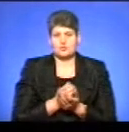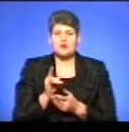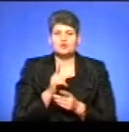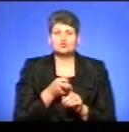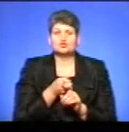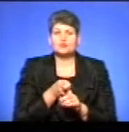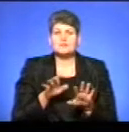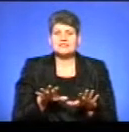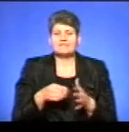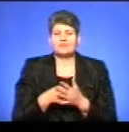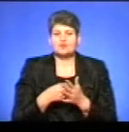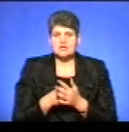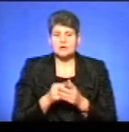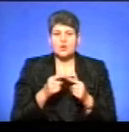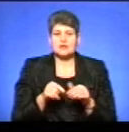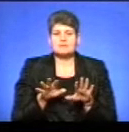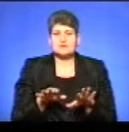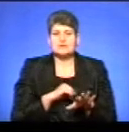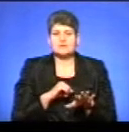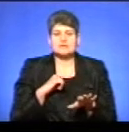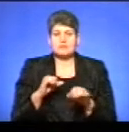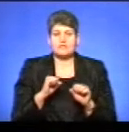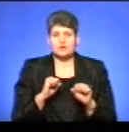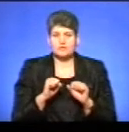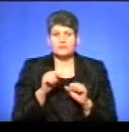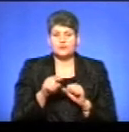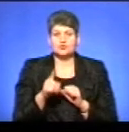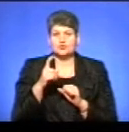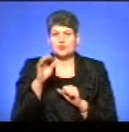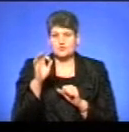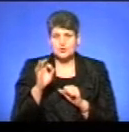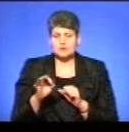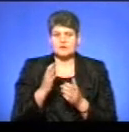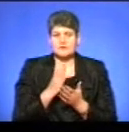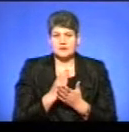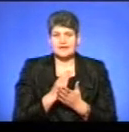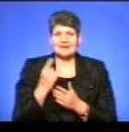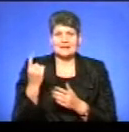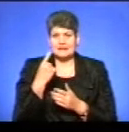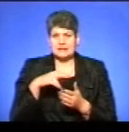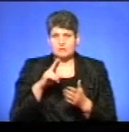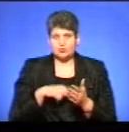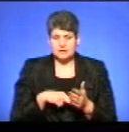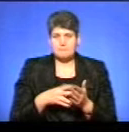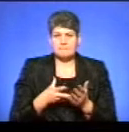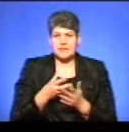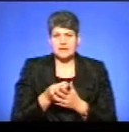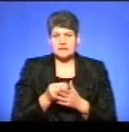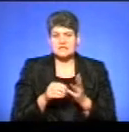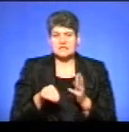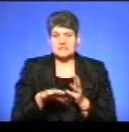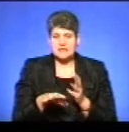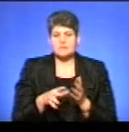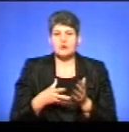стосується місцевих бюджетів, тобто органів місцевого саморядування, то тут 100% зараховується єдиний податок, плата за землю,